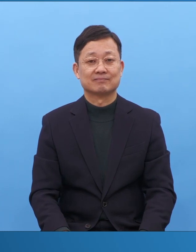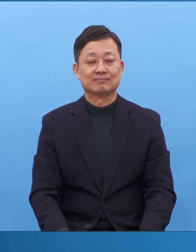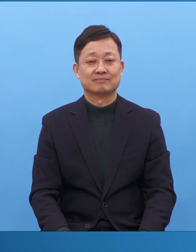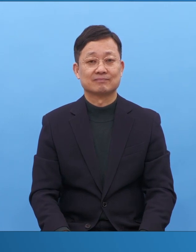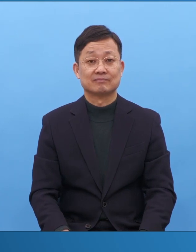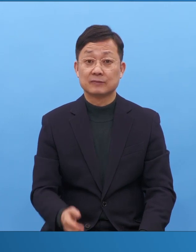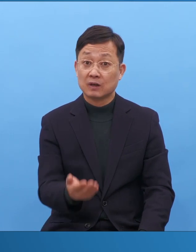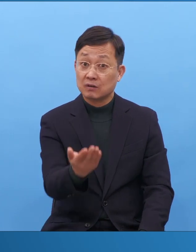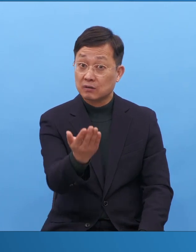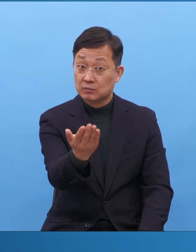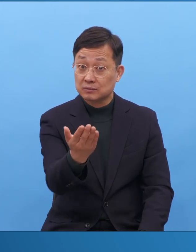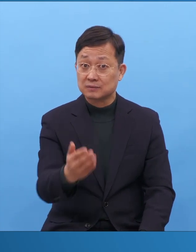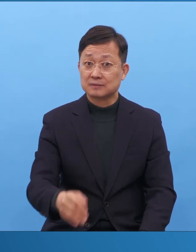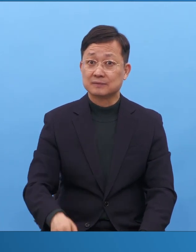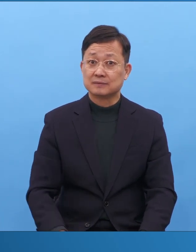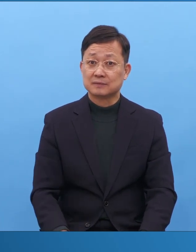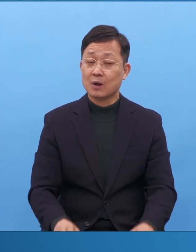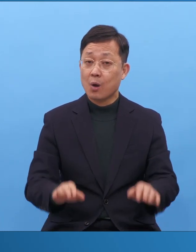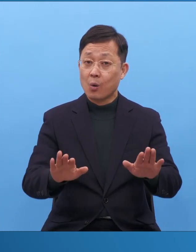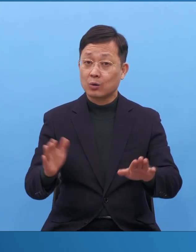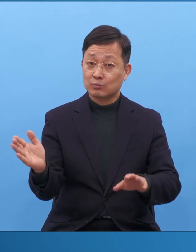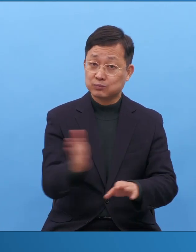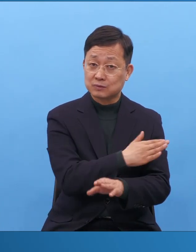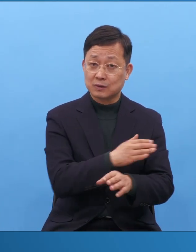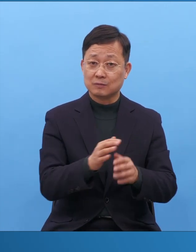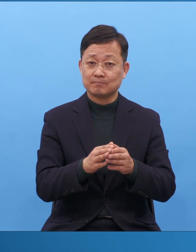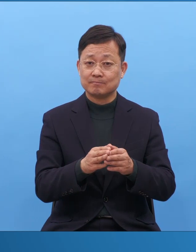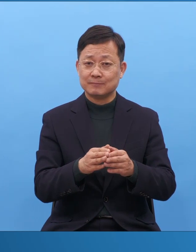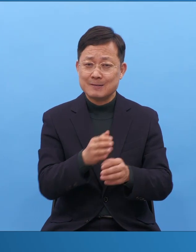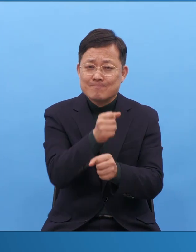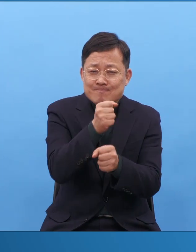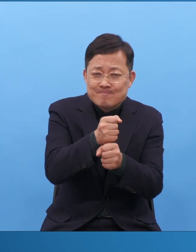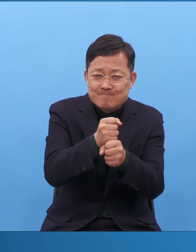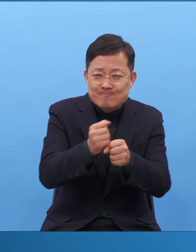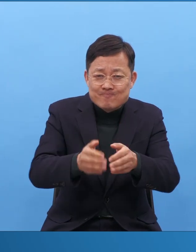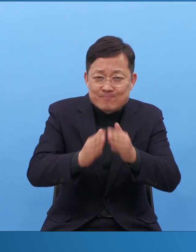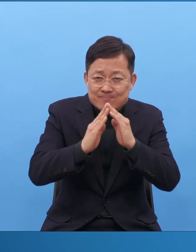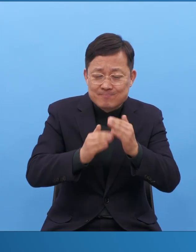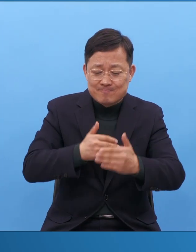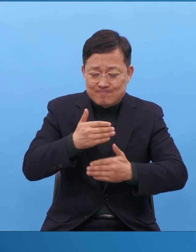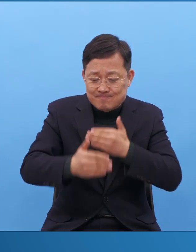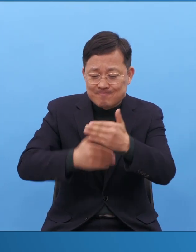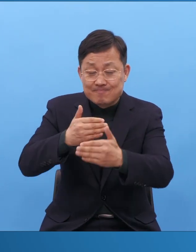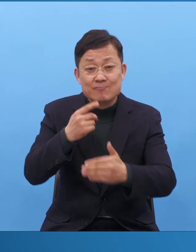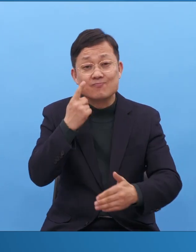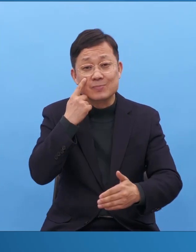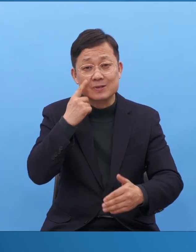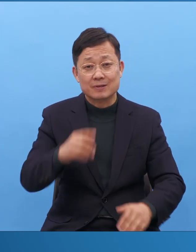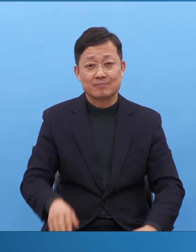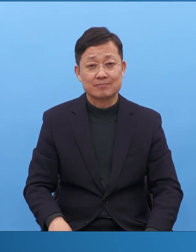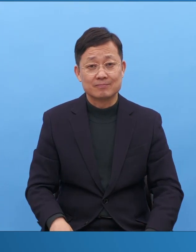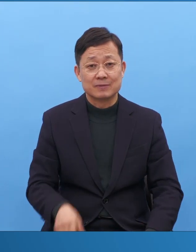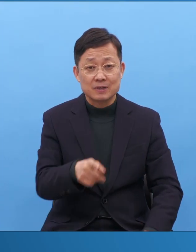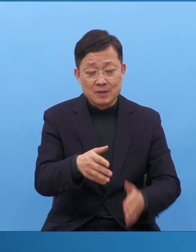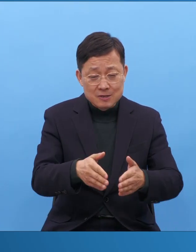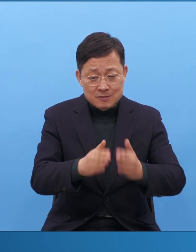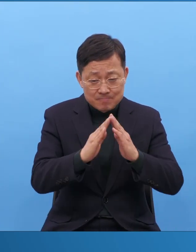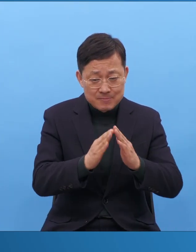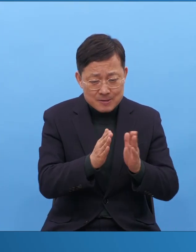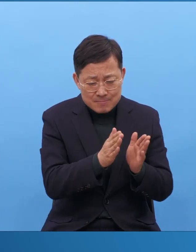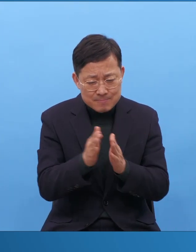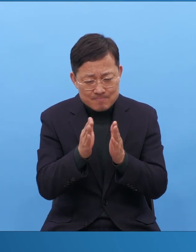여러분 오늘부터 만드세요. 그러면 응답은 반드시 만들어진 만큼 옵니다.